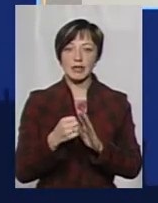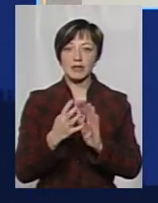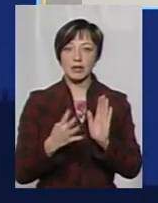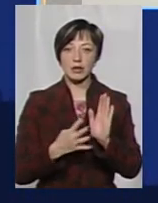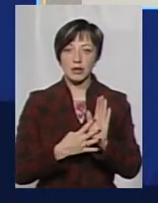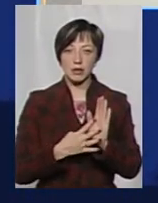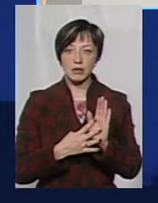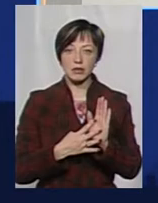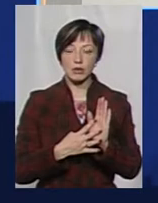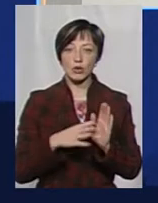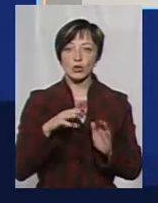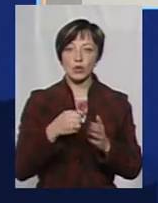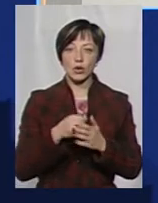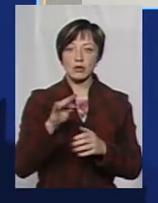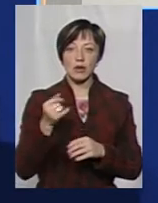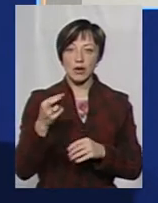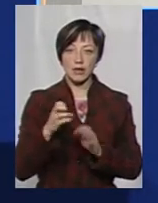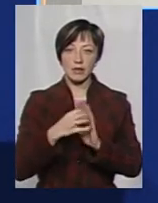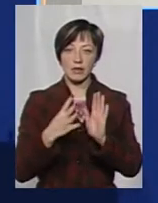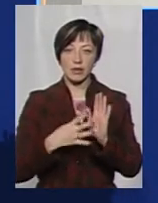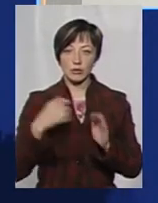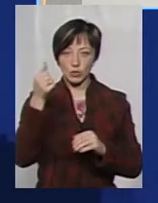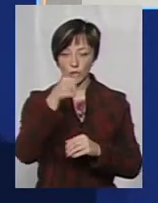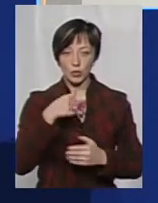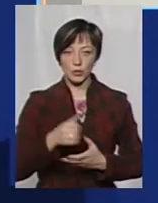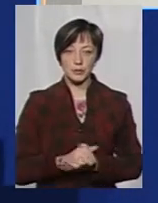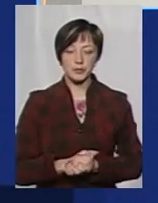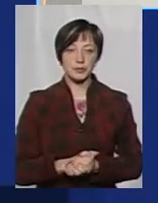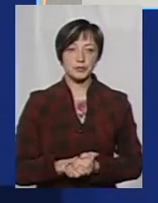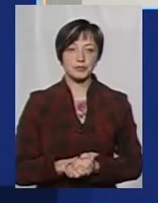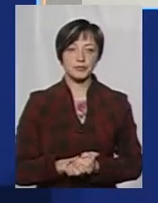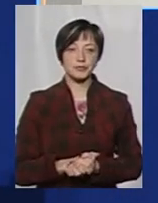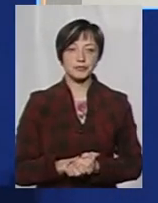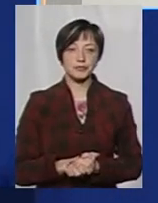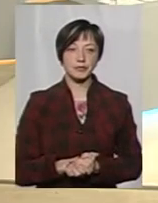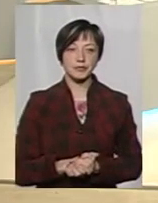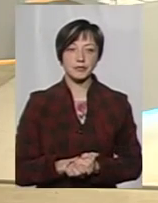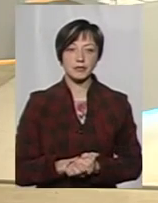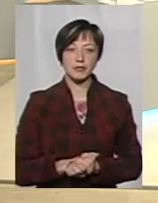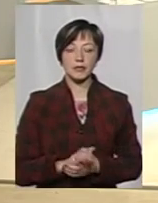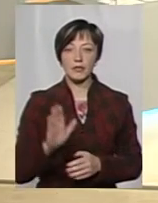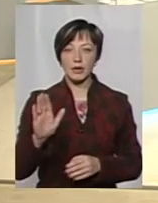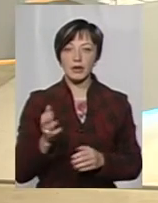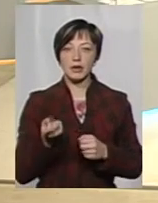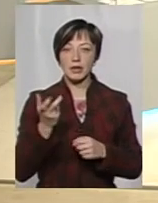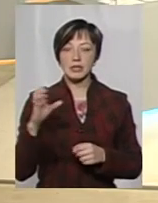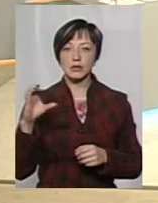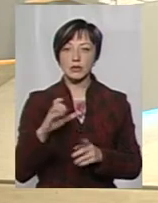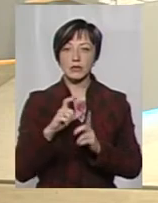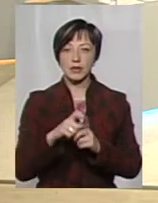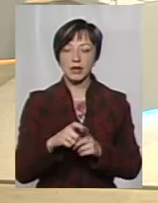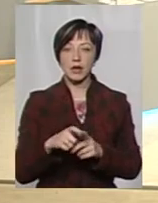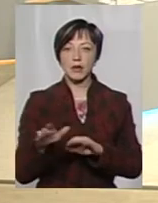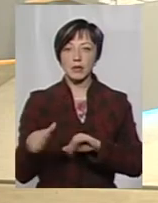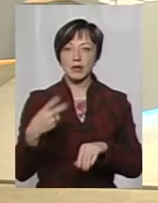не постраждали, не було припинено газопостачання у будинках ОСББ. Прошу зачекати буквально кілька секунд з відповіддю, бо минуло